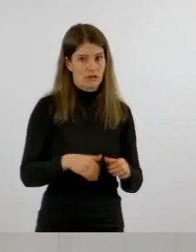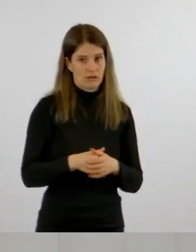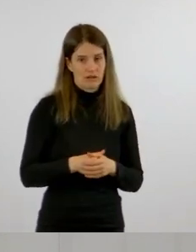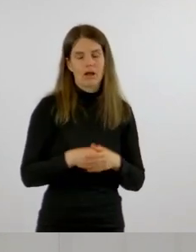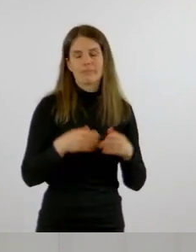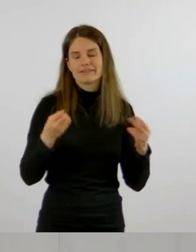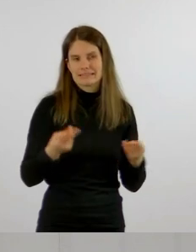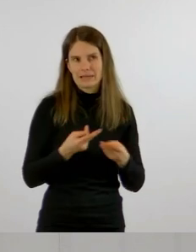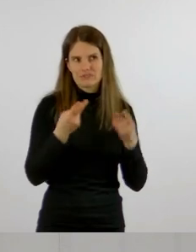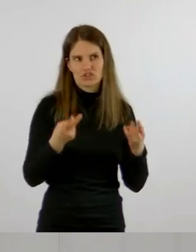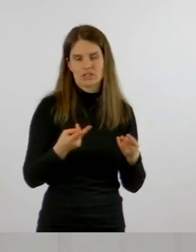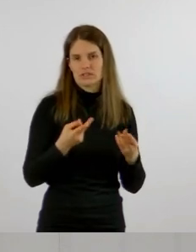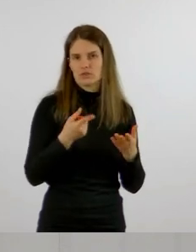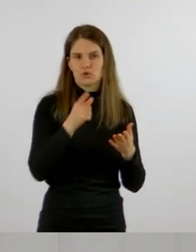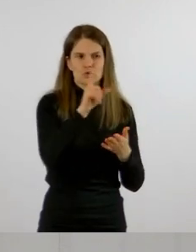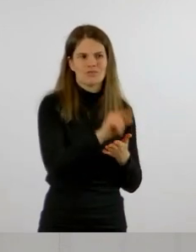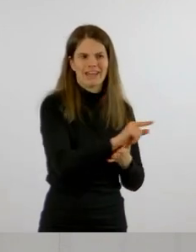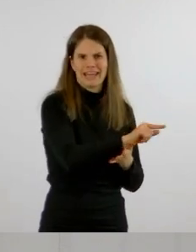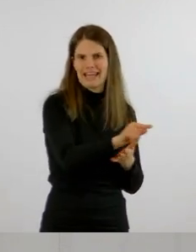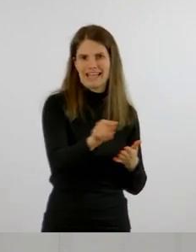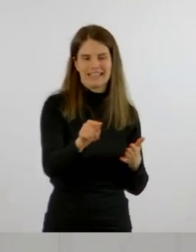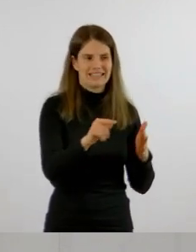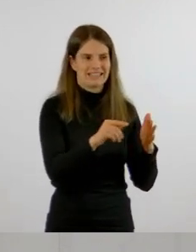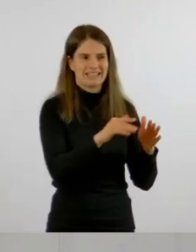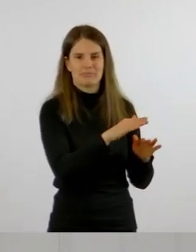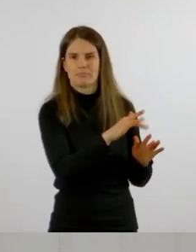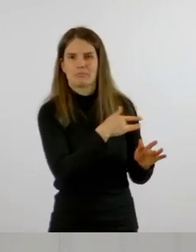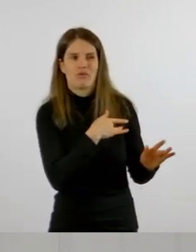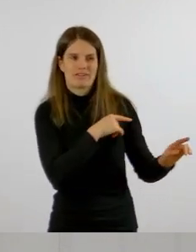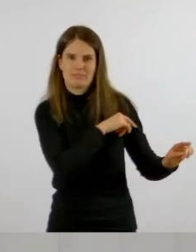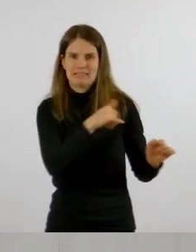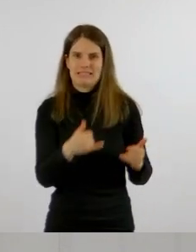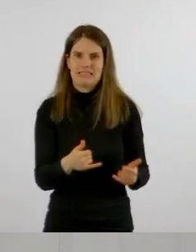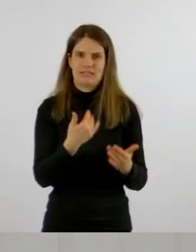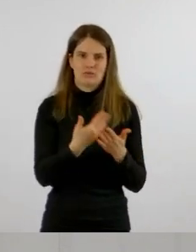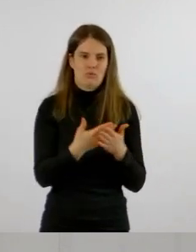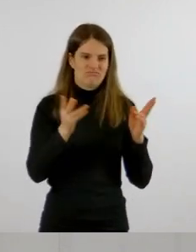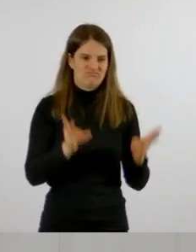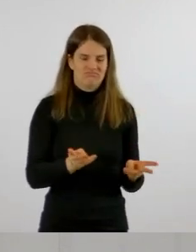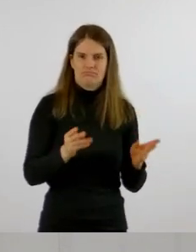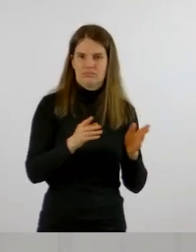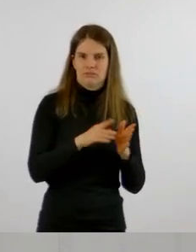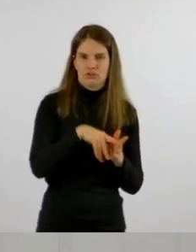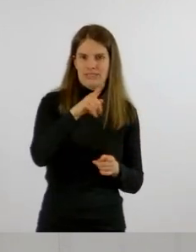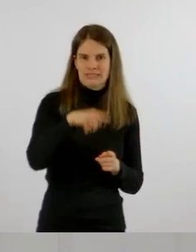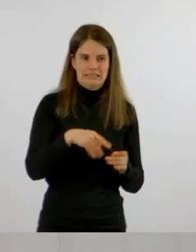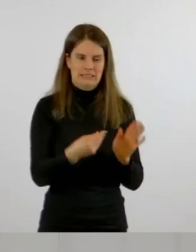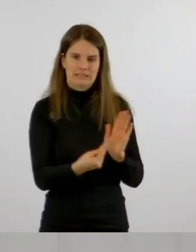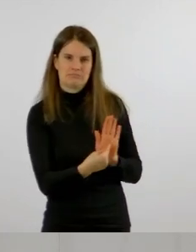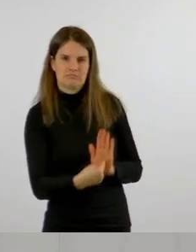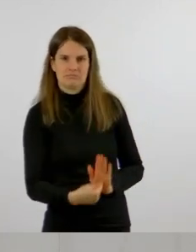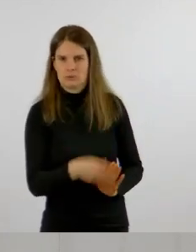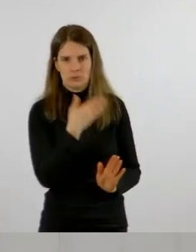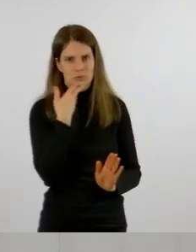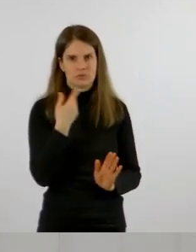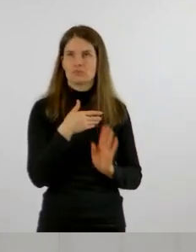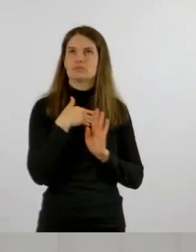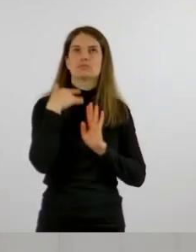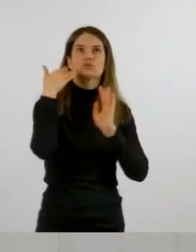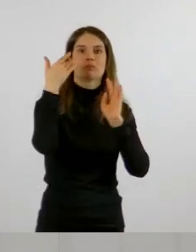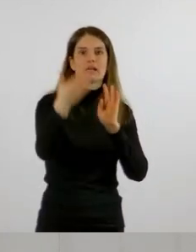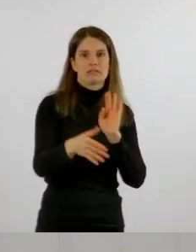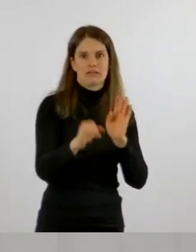aber zu wenig Fallzahlen und es gibt ja noch keine, sage ich mal, Datengrundlage darüber. Das werden wir erst im Nachhinein